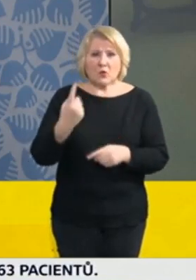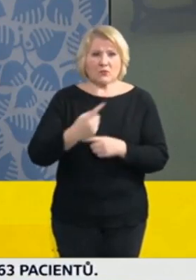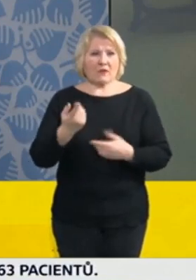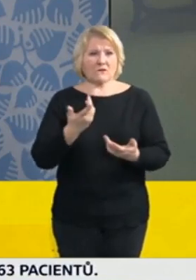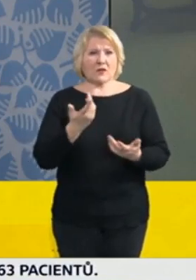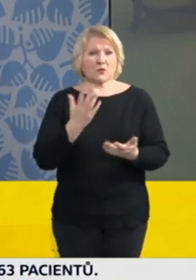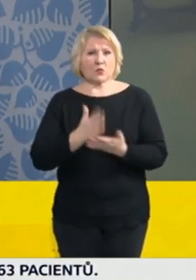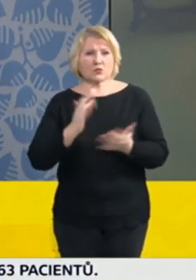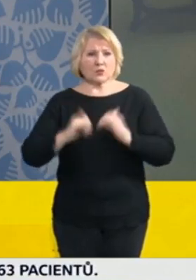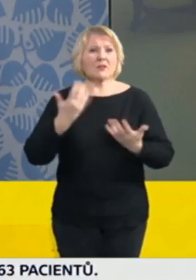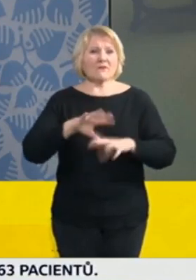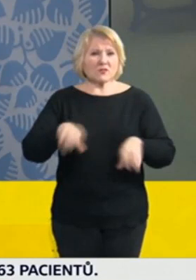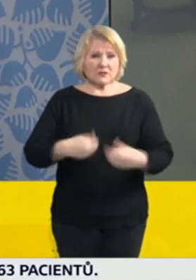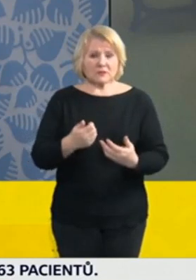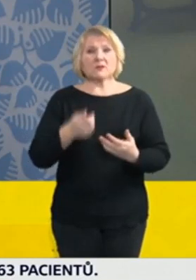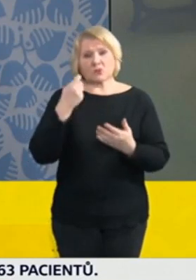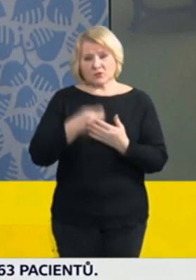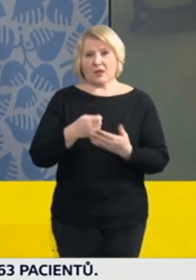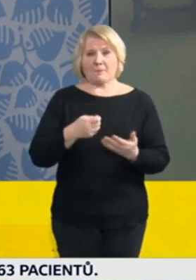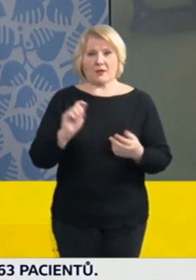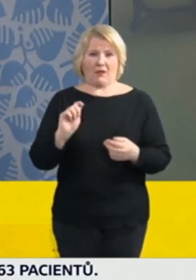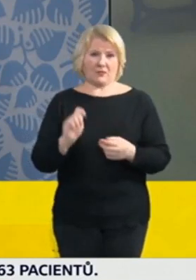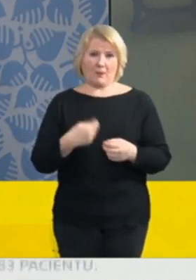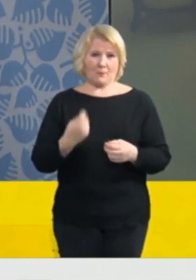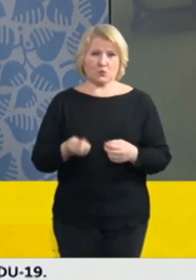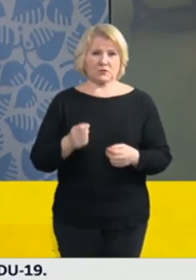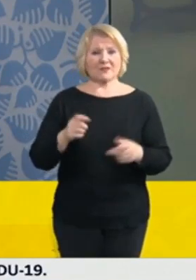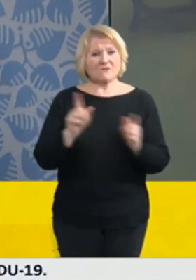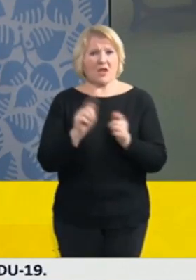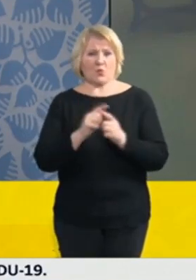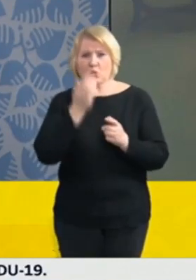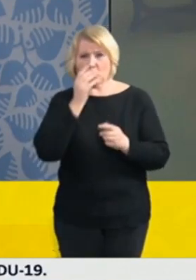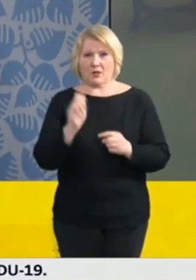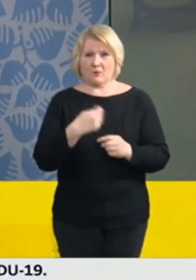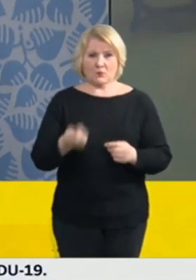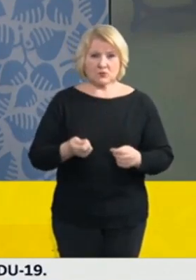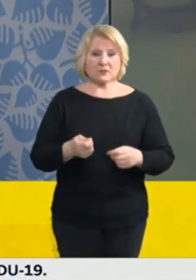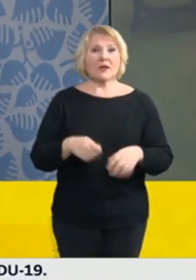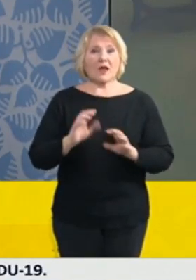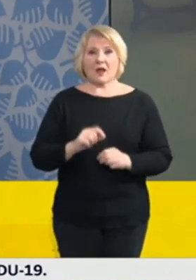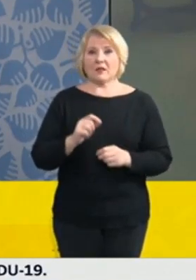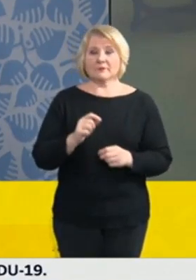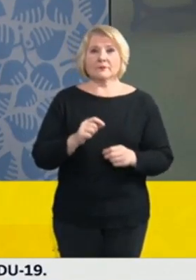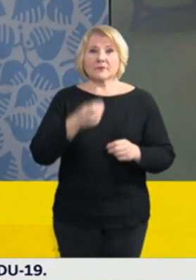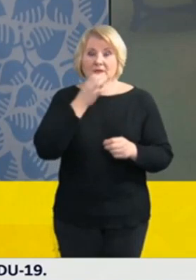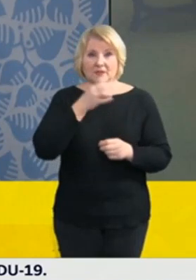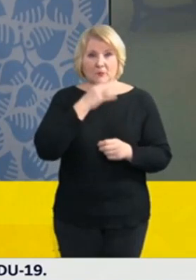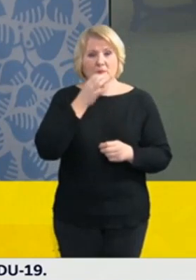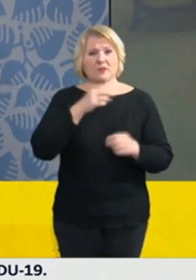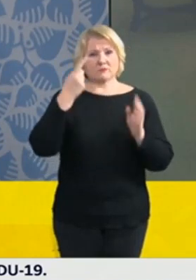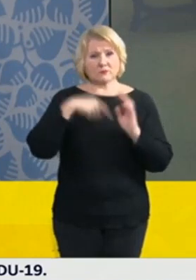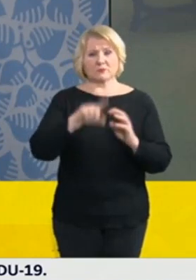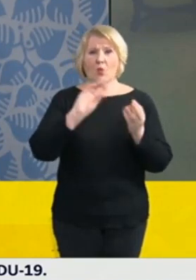ten respirátor, ale ten není povinný, ten jednou z těch alternativ stačí, alespoň ta rouška, tak ještě do konce měsíce bude tolerována